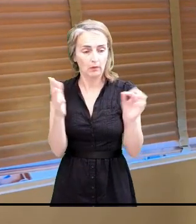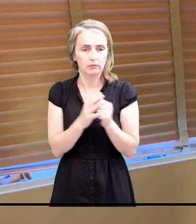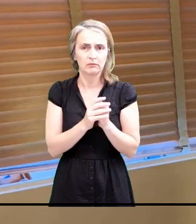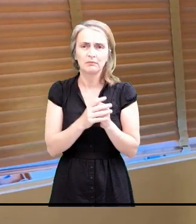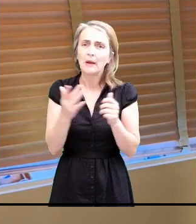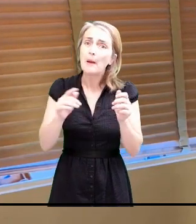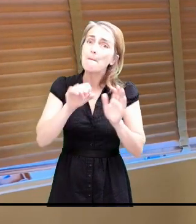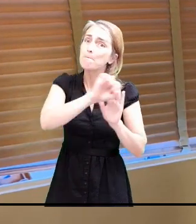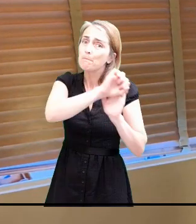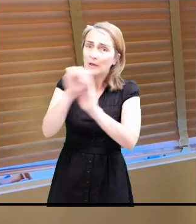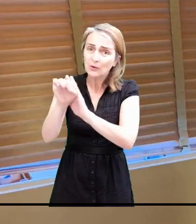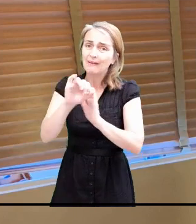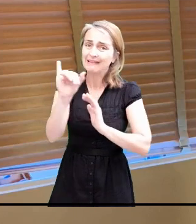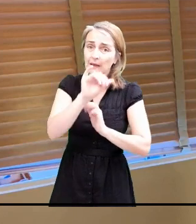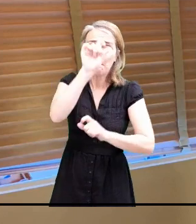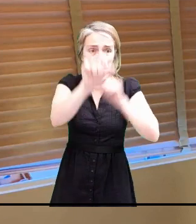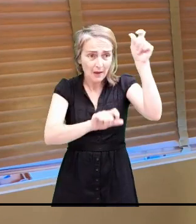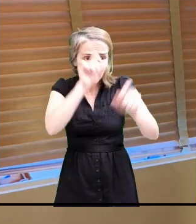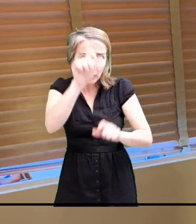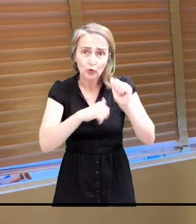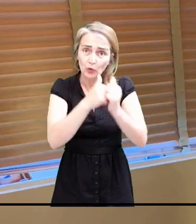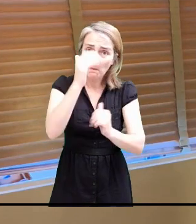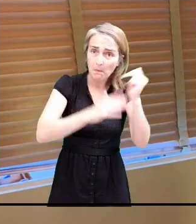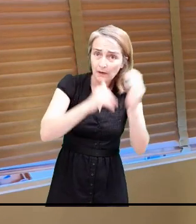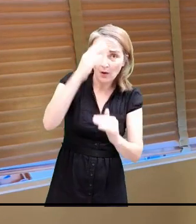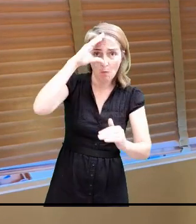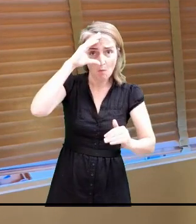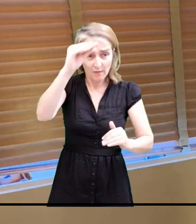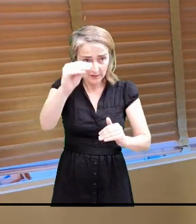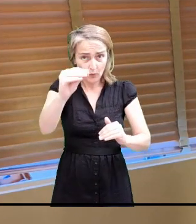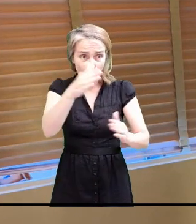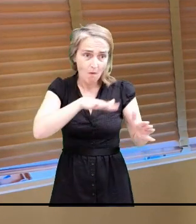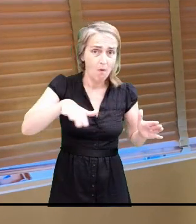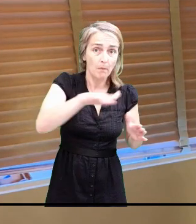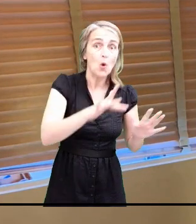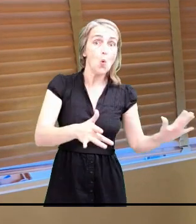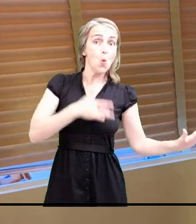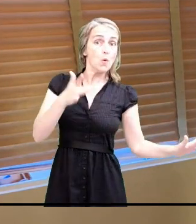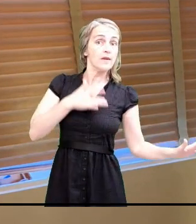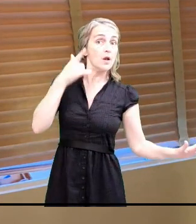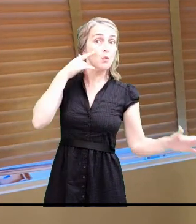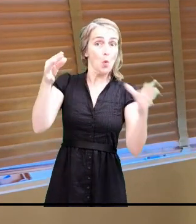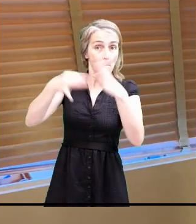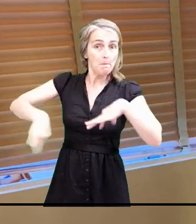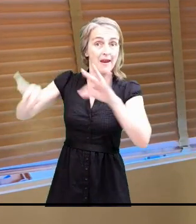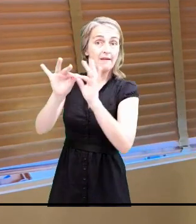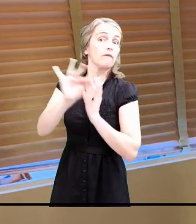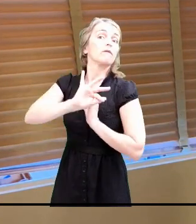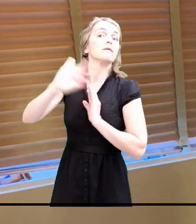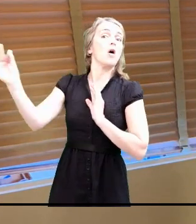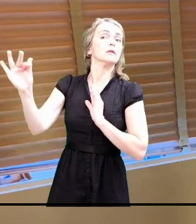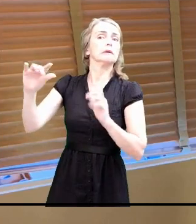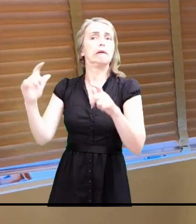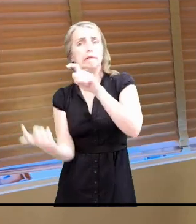les gens sont prioritaires si leur profession est utile à la relance de la nation.